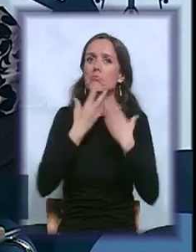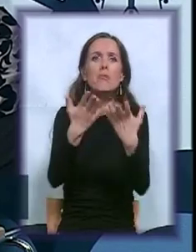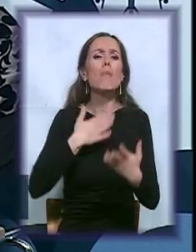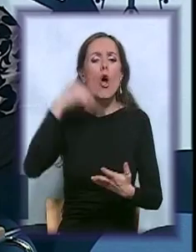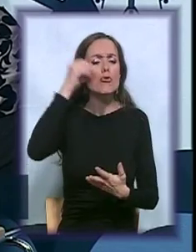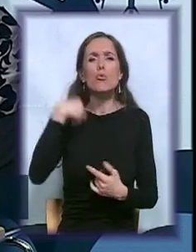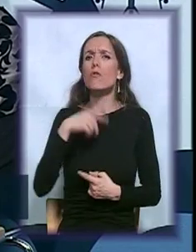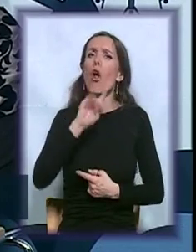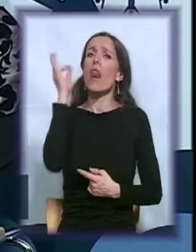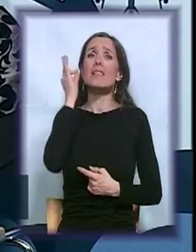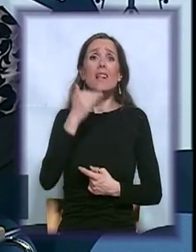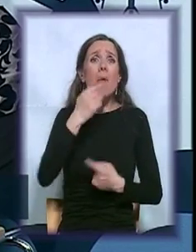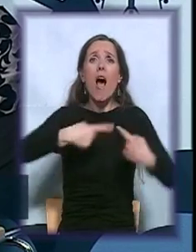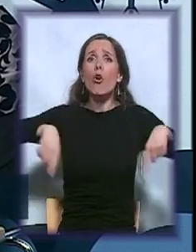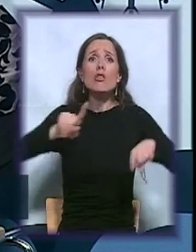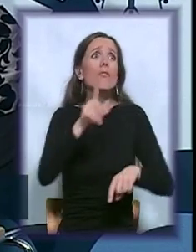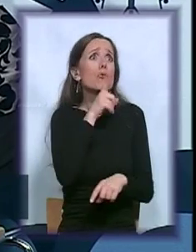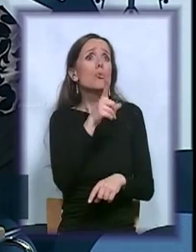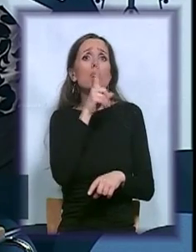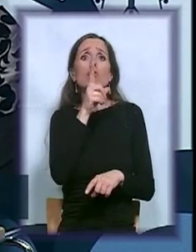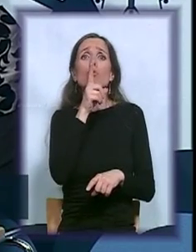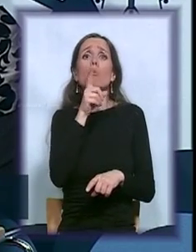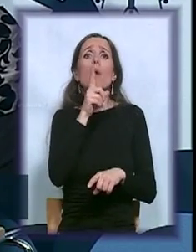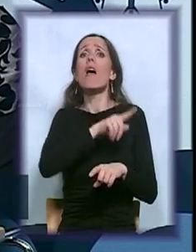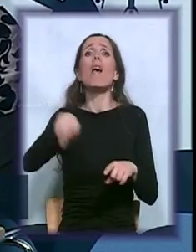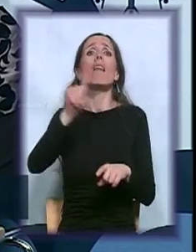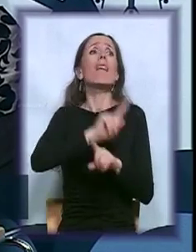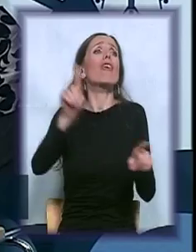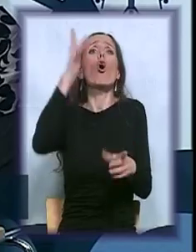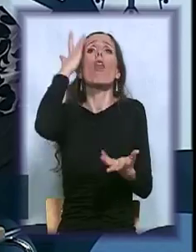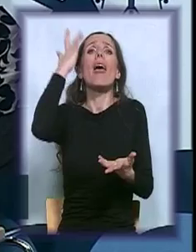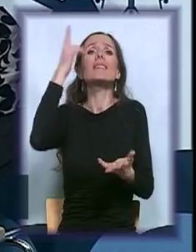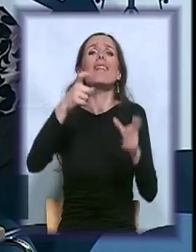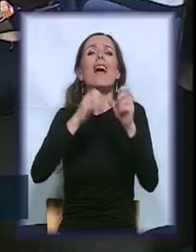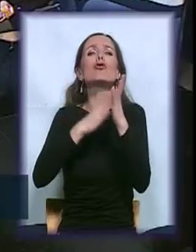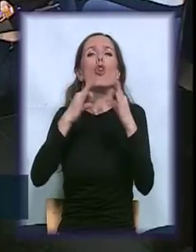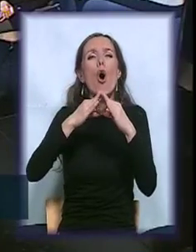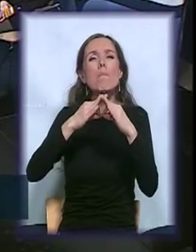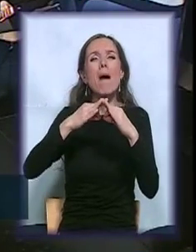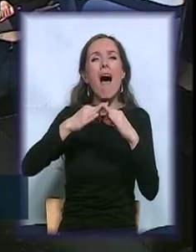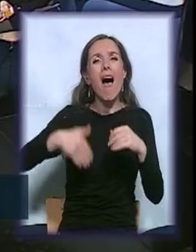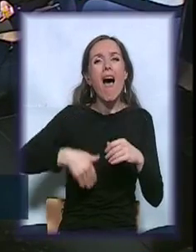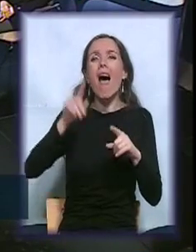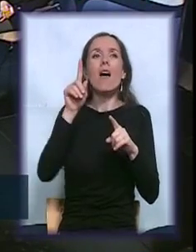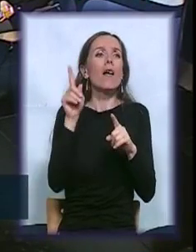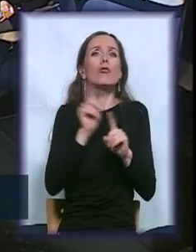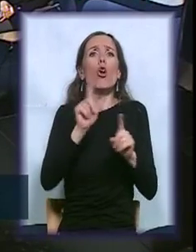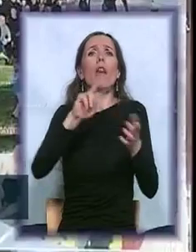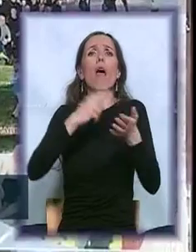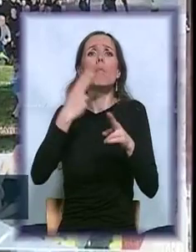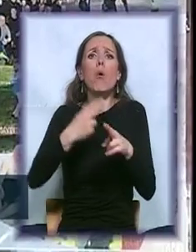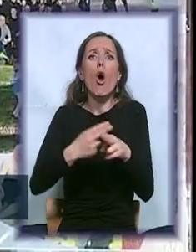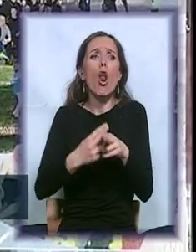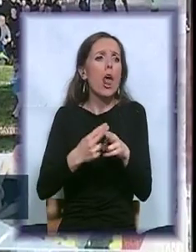jer ako svi čutimo, neću znati da s toma nije bolje. Da je to drugačiji način života. Da se može sasvim normalno živeti. Sad ima